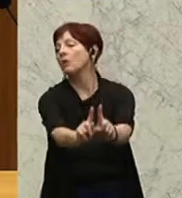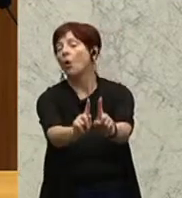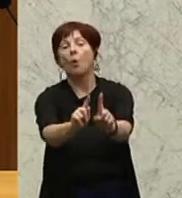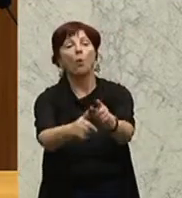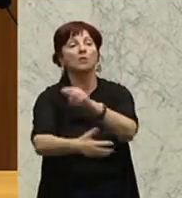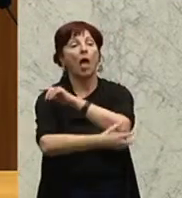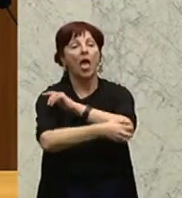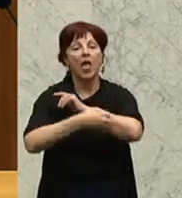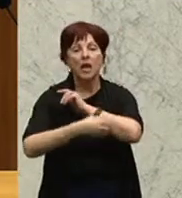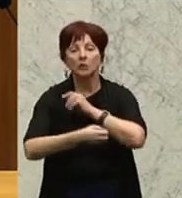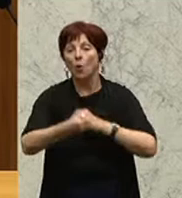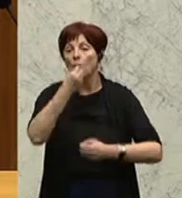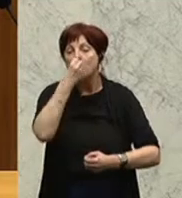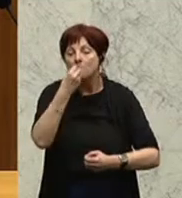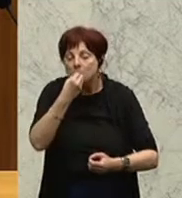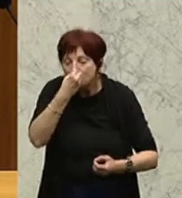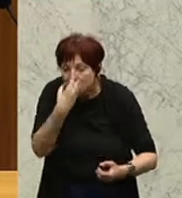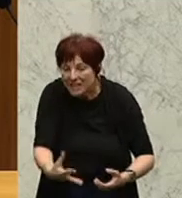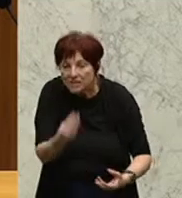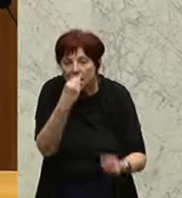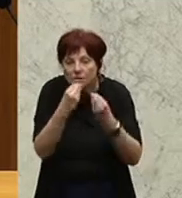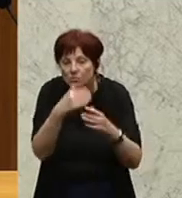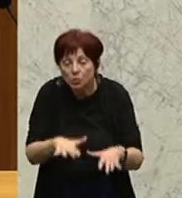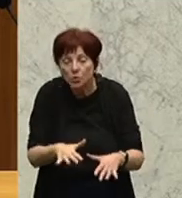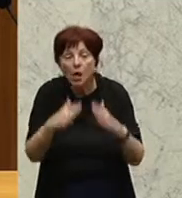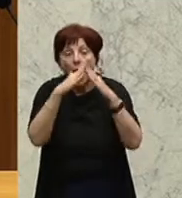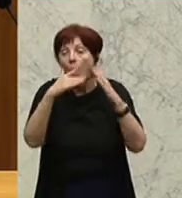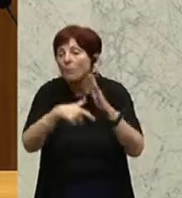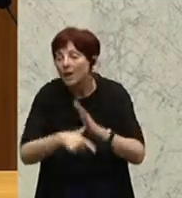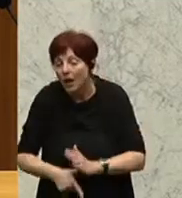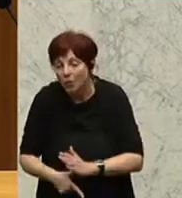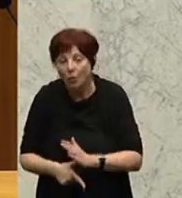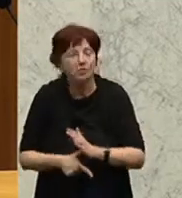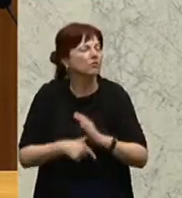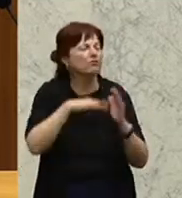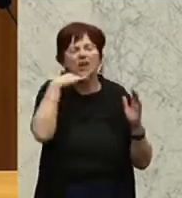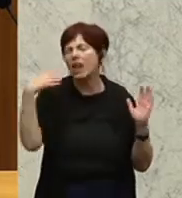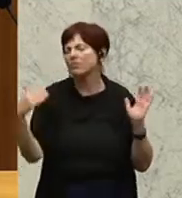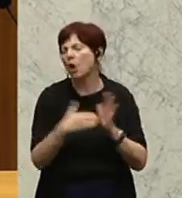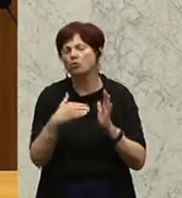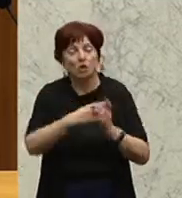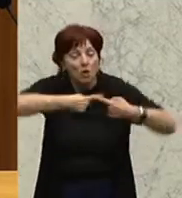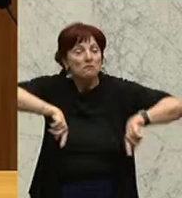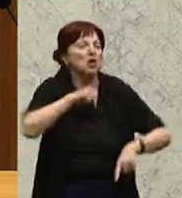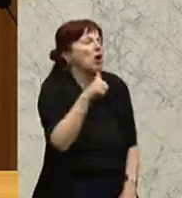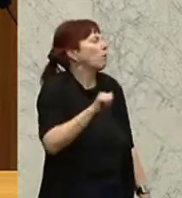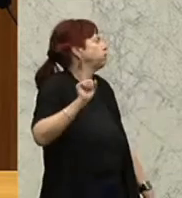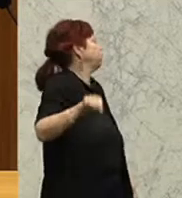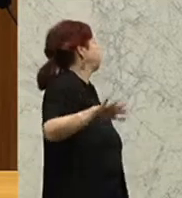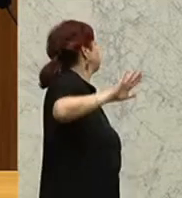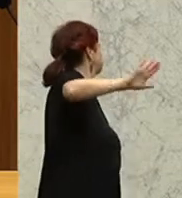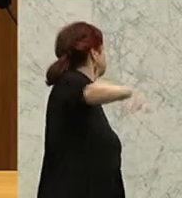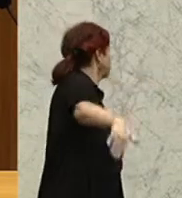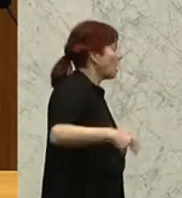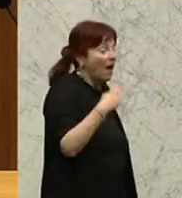oder aus dem Müll essen müssen oder obdachlos sind zu zigtausenden, das interessiert uns alles nicht, weil wir wollen Druck